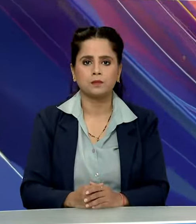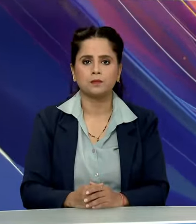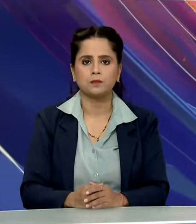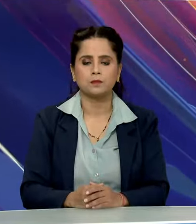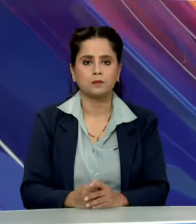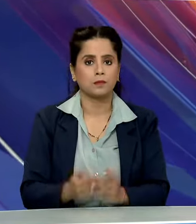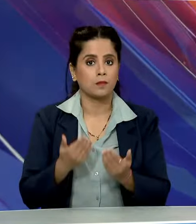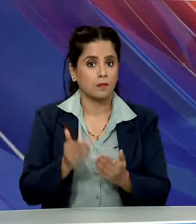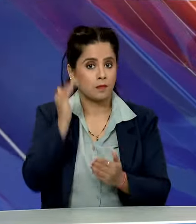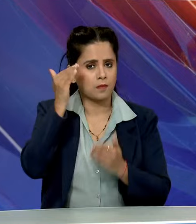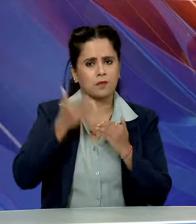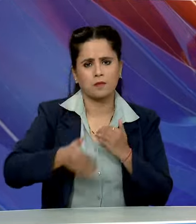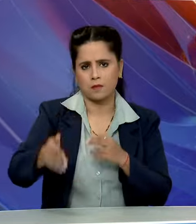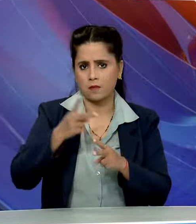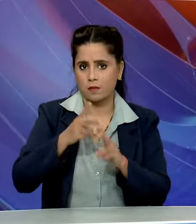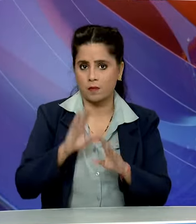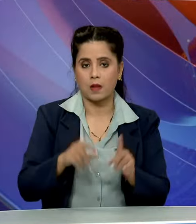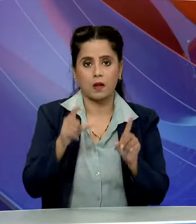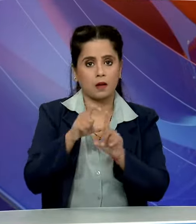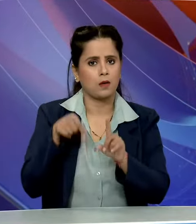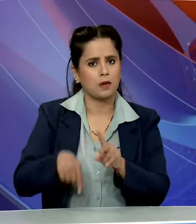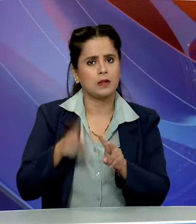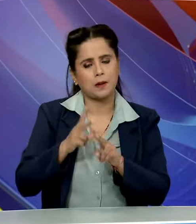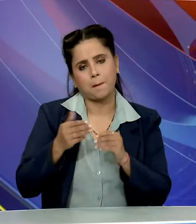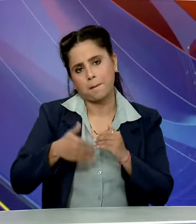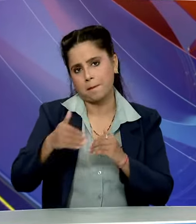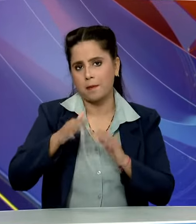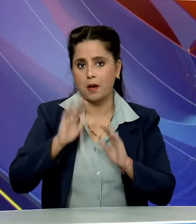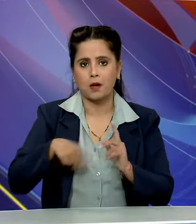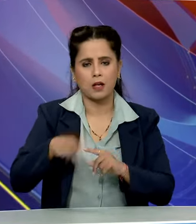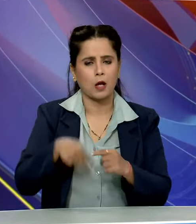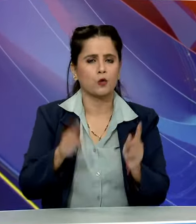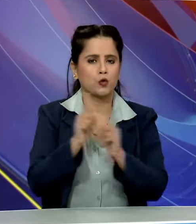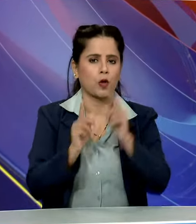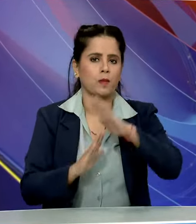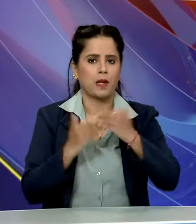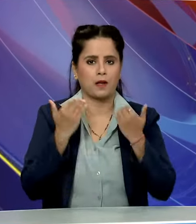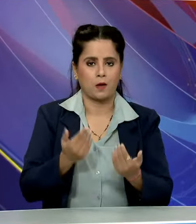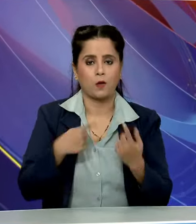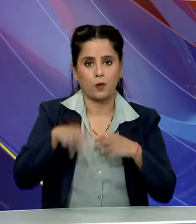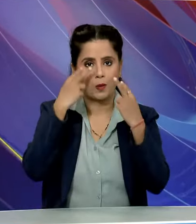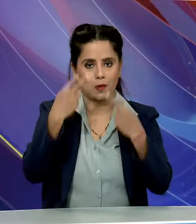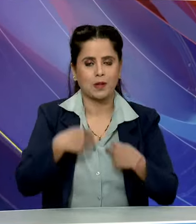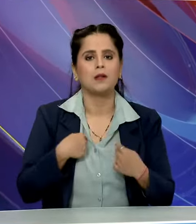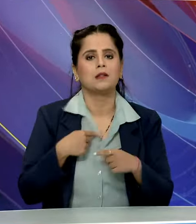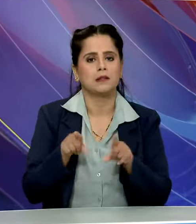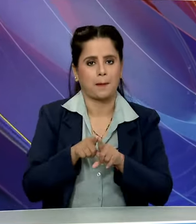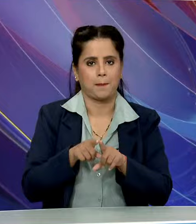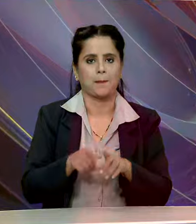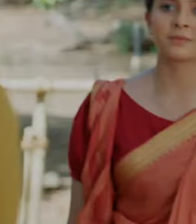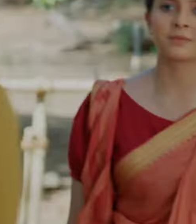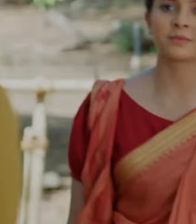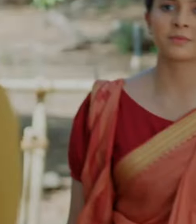और खबरों का सलसला डिडी नियूस पर यूही लगातार जारी है वक्त एक छोटे सब्रिक का है आप बने रहे हैं हमारे साथ